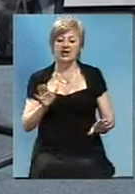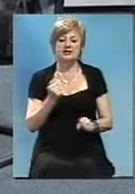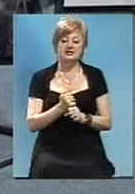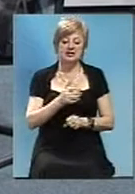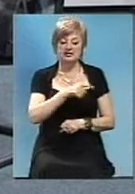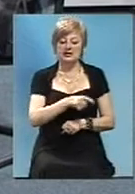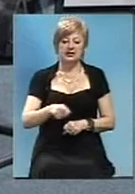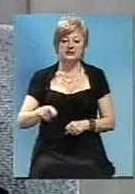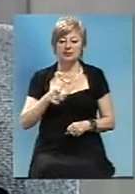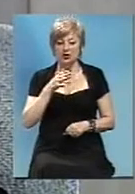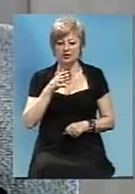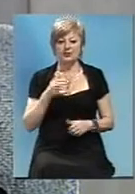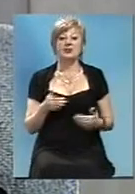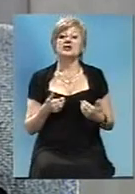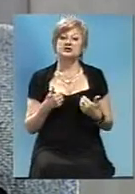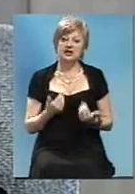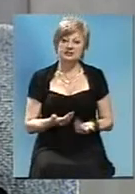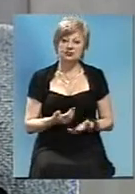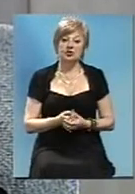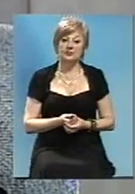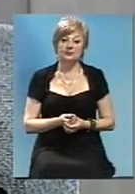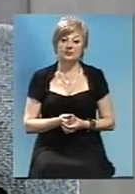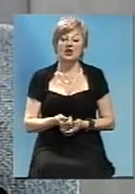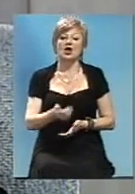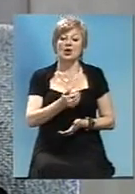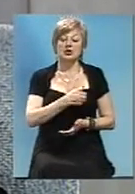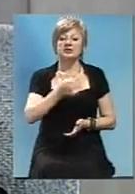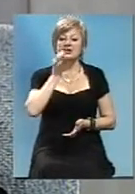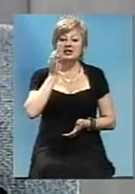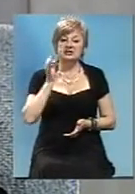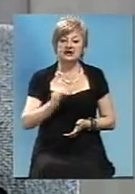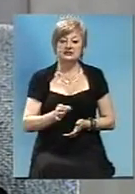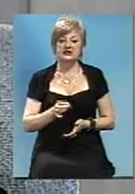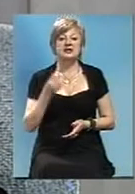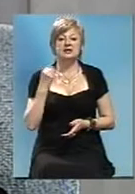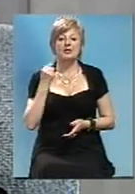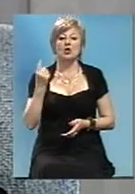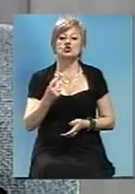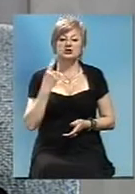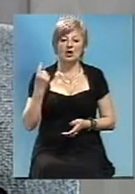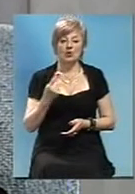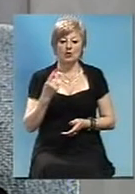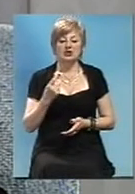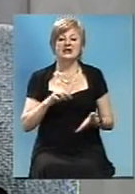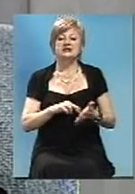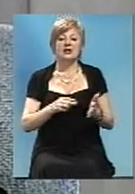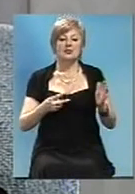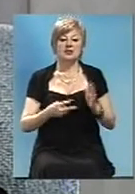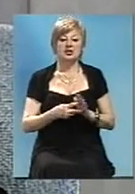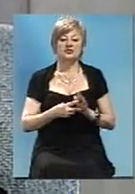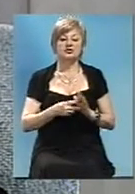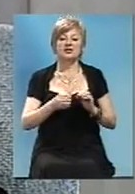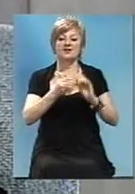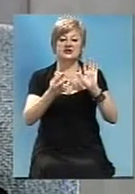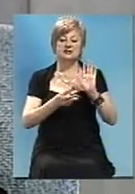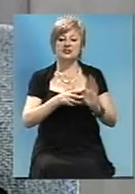період. Здравствуйте. Хотілося б сказати, що в Запорізькій області запланировано на 2018